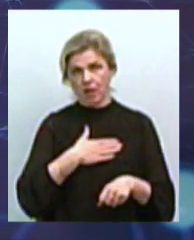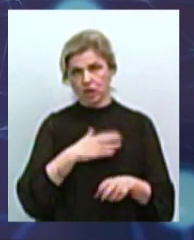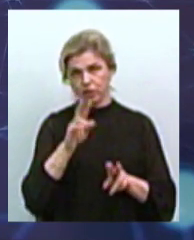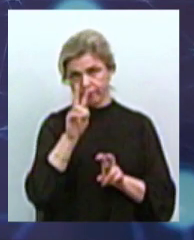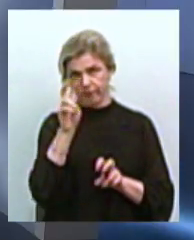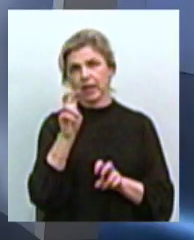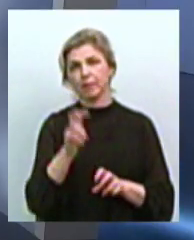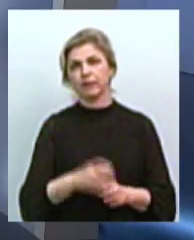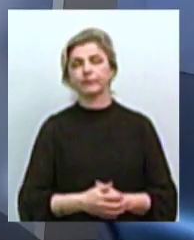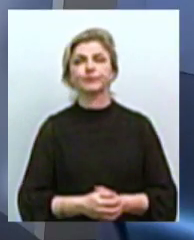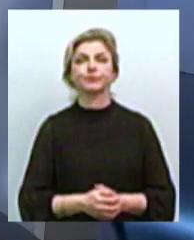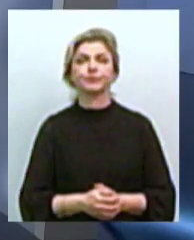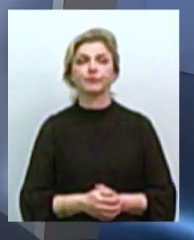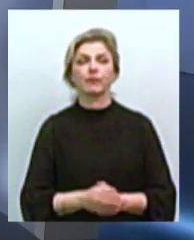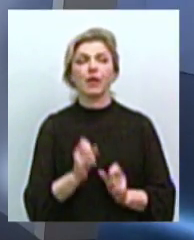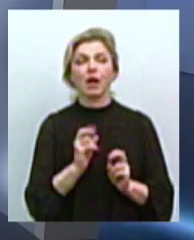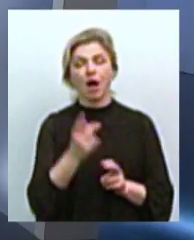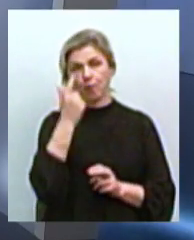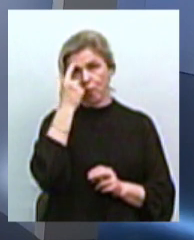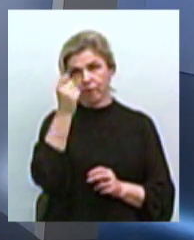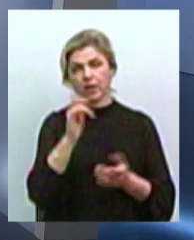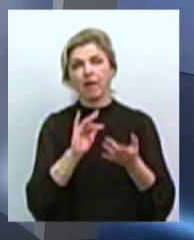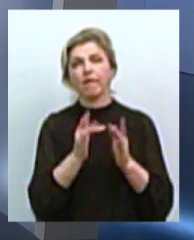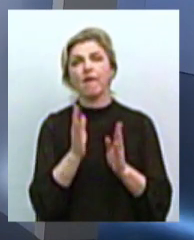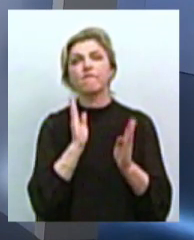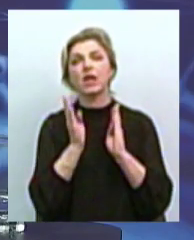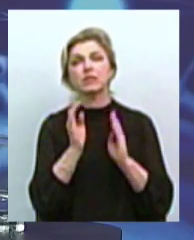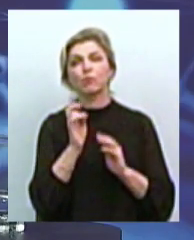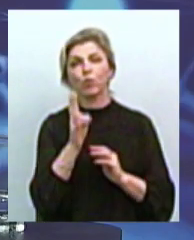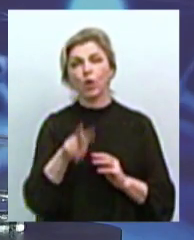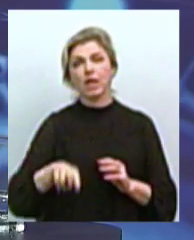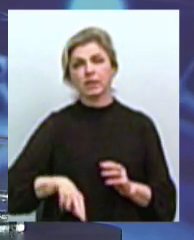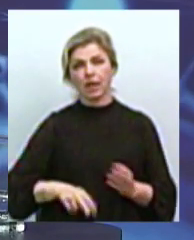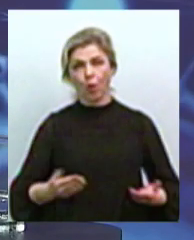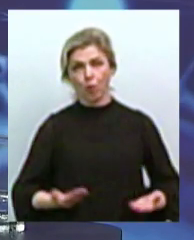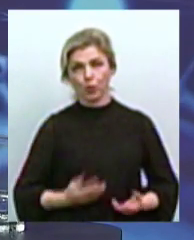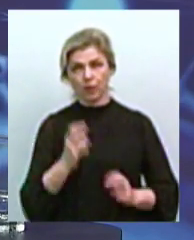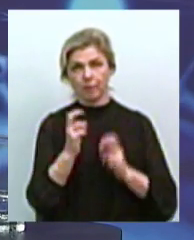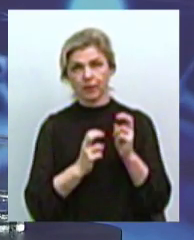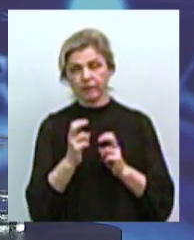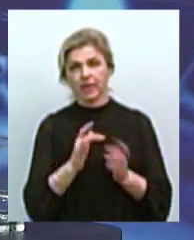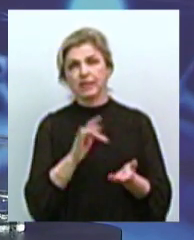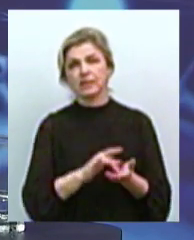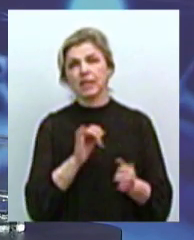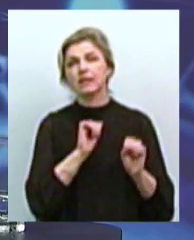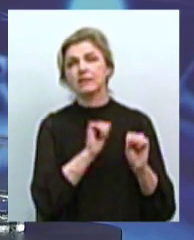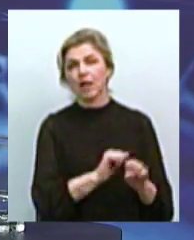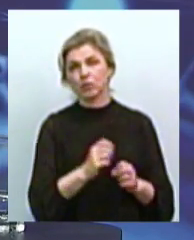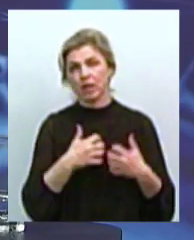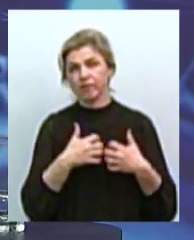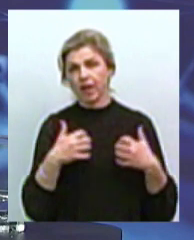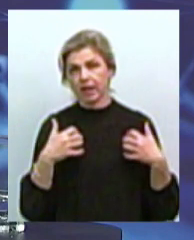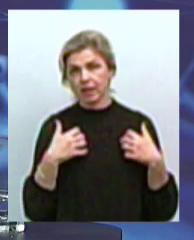Як повідомив на своїй сторінці у Фейсбук директор комунального підприємства «Центр захисту тварин» Олександр